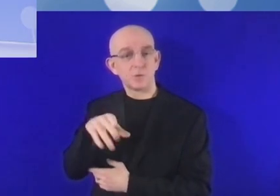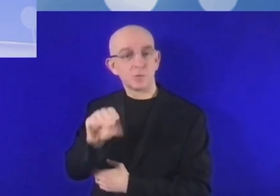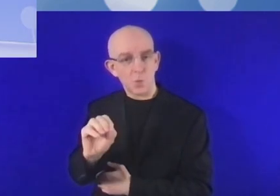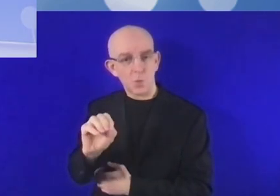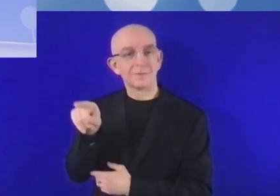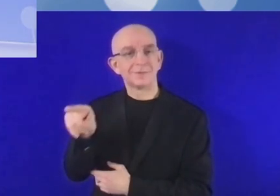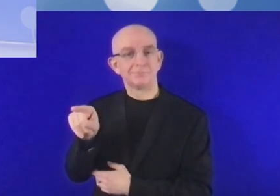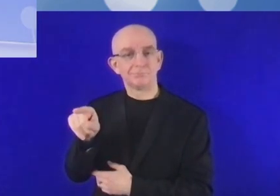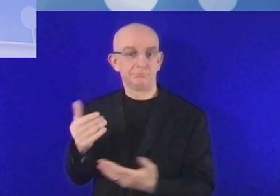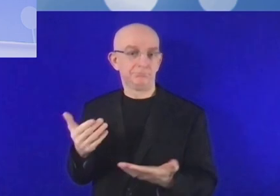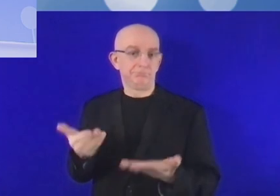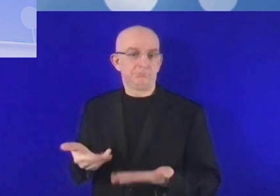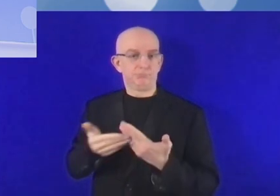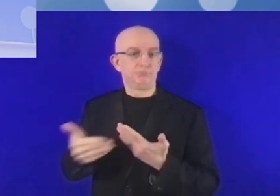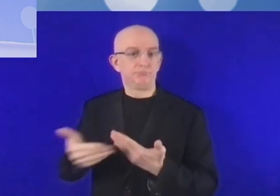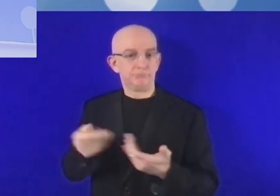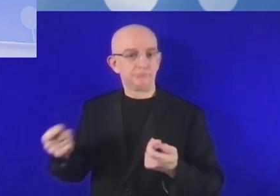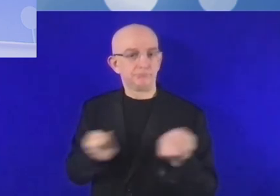des Nations Unies,